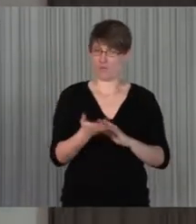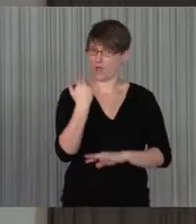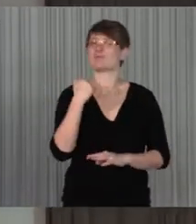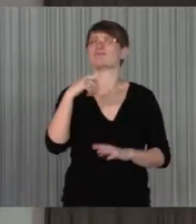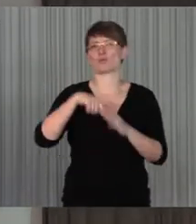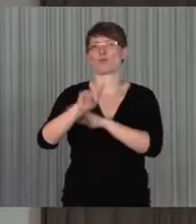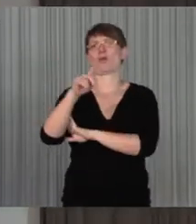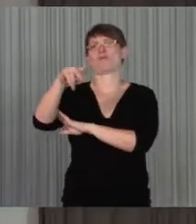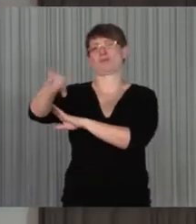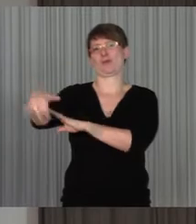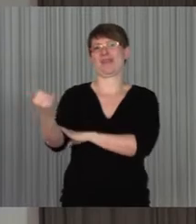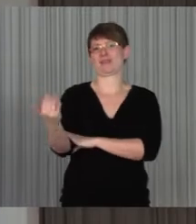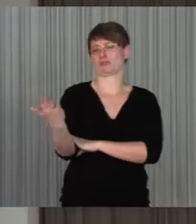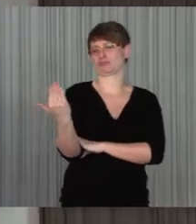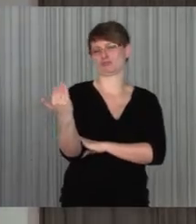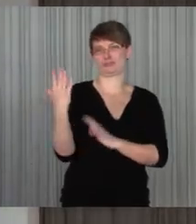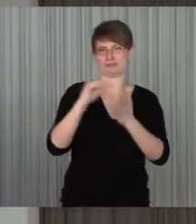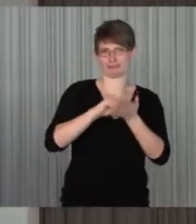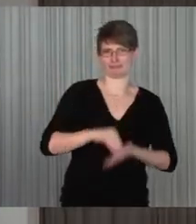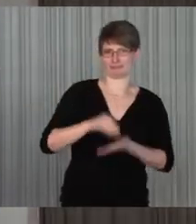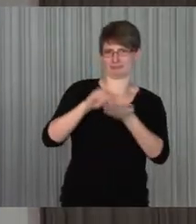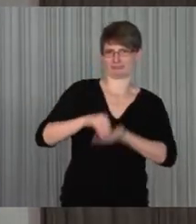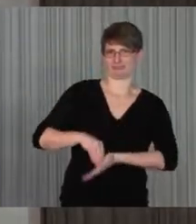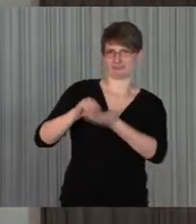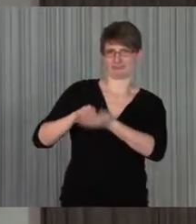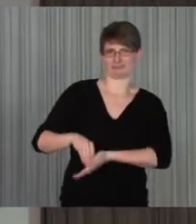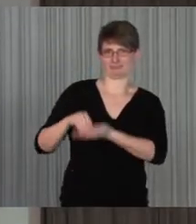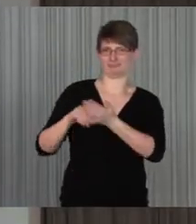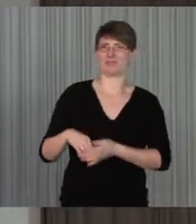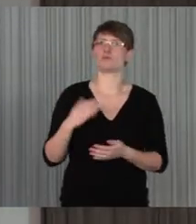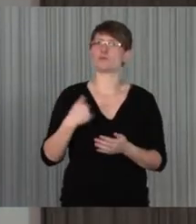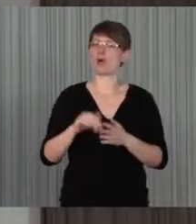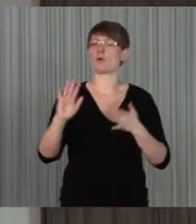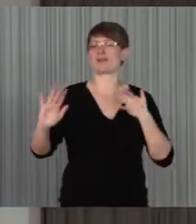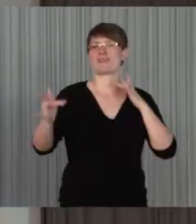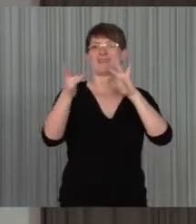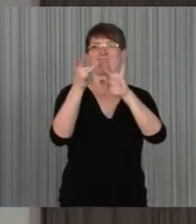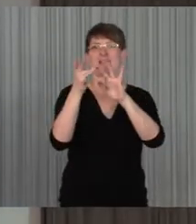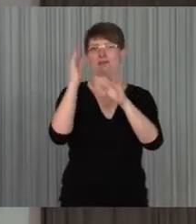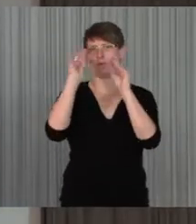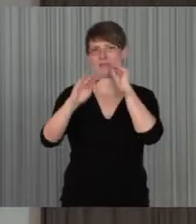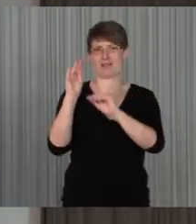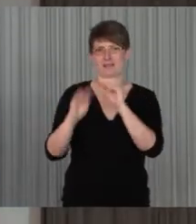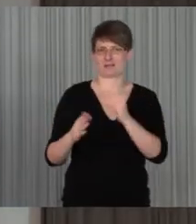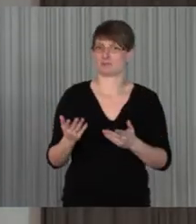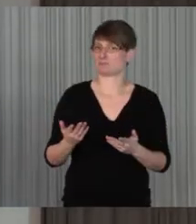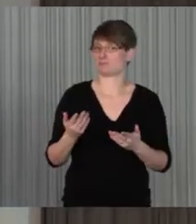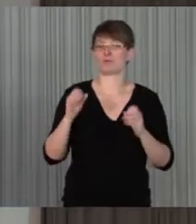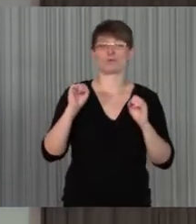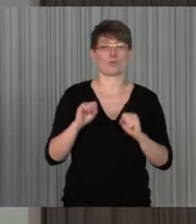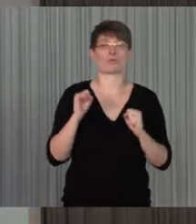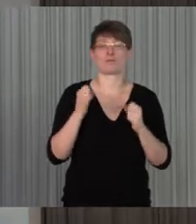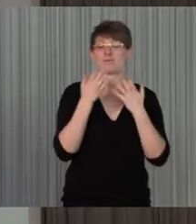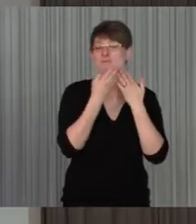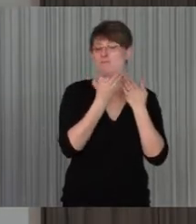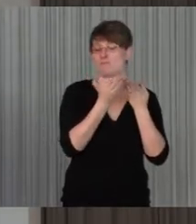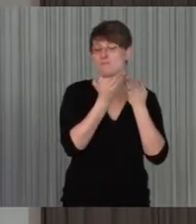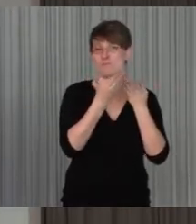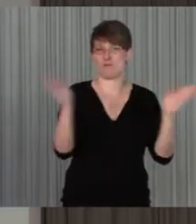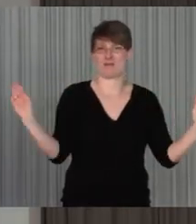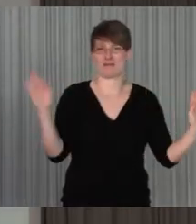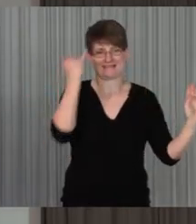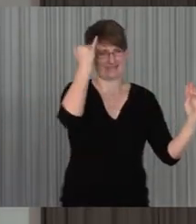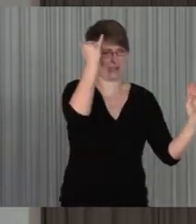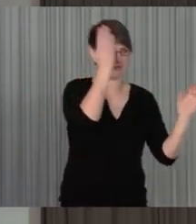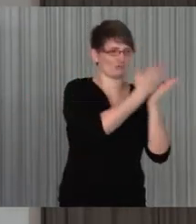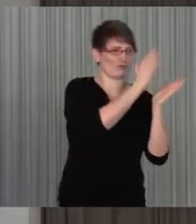auch entstanden und das wird eben auch im Internet dokumentiert. Also da haben Sie wirklich eine große Fundrube an Ideen,